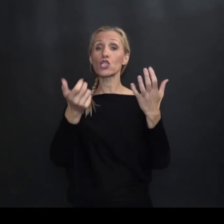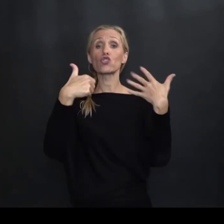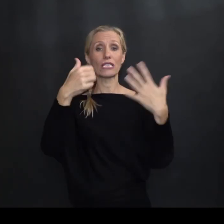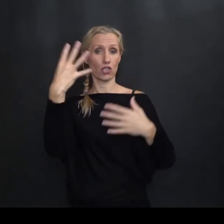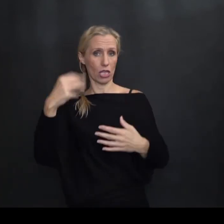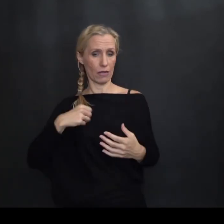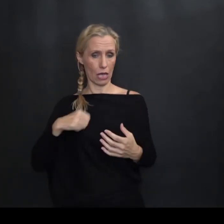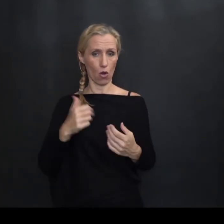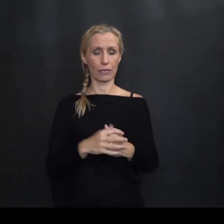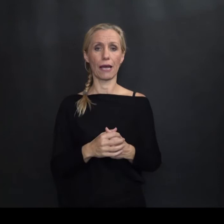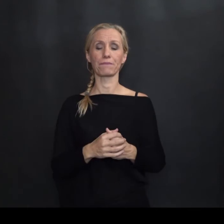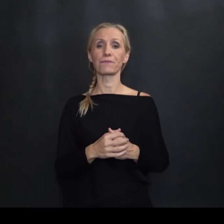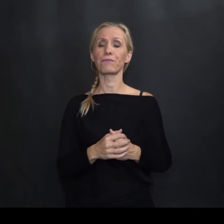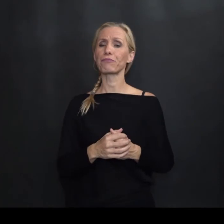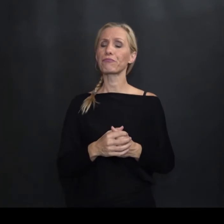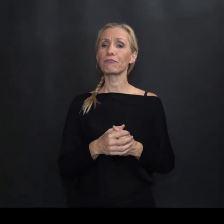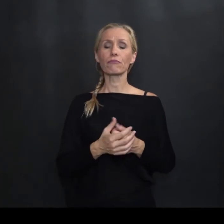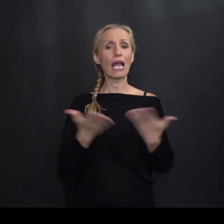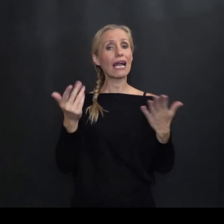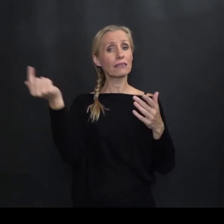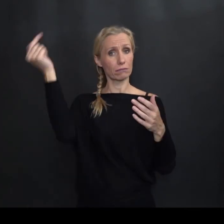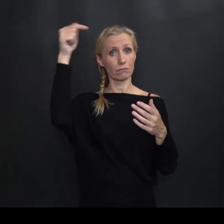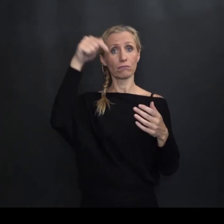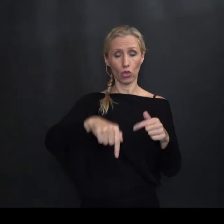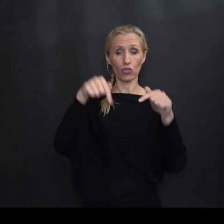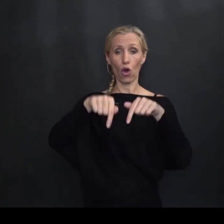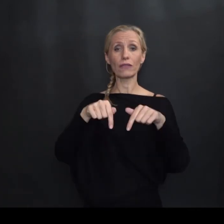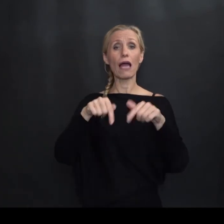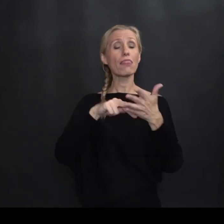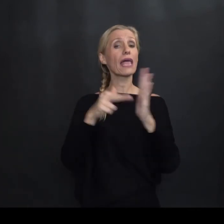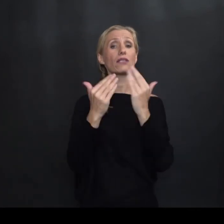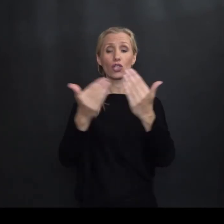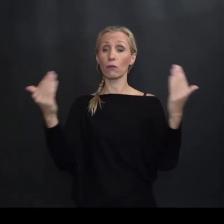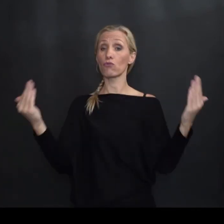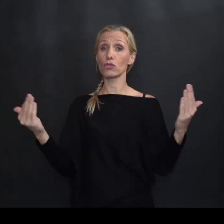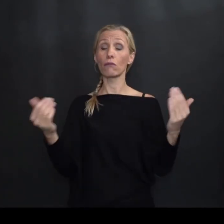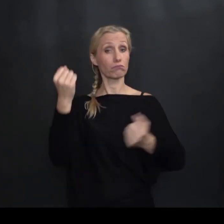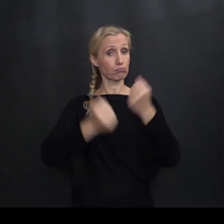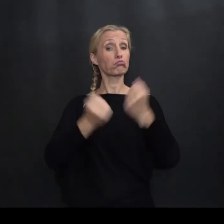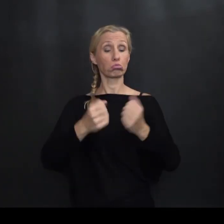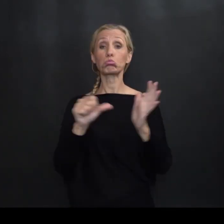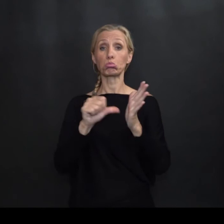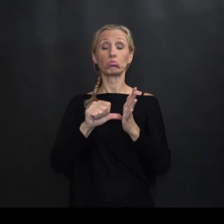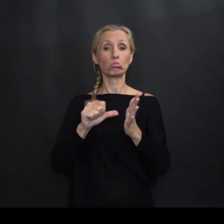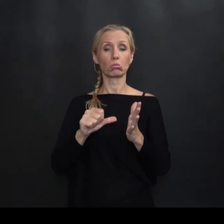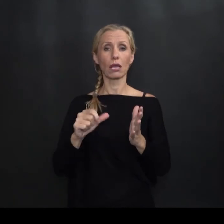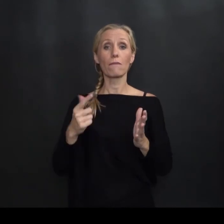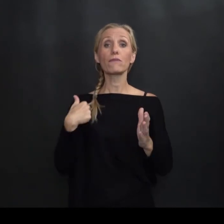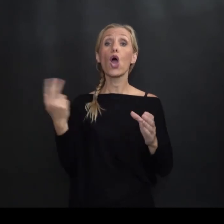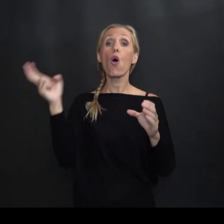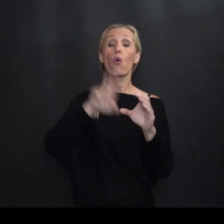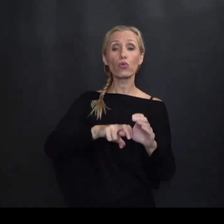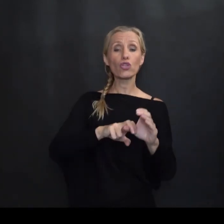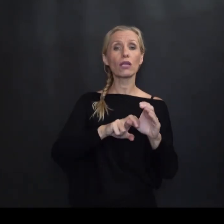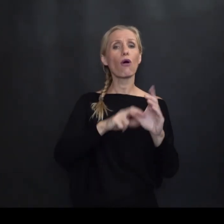godine Kad je bio Kod nas Primljen Bio je u voznom stanju I čak i